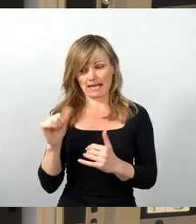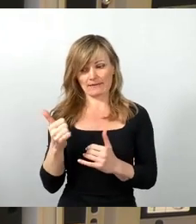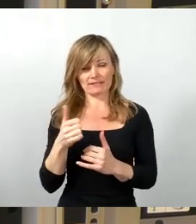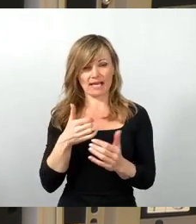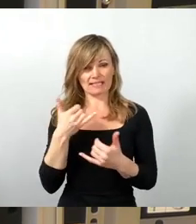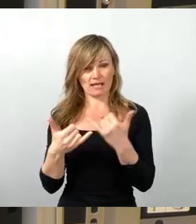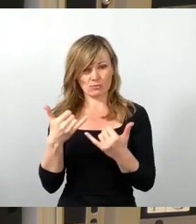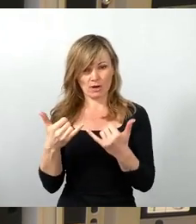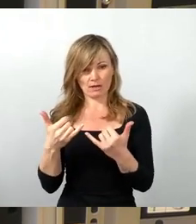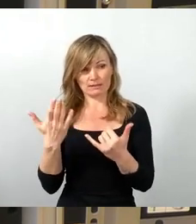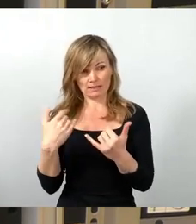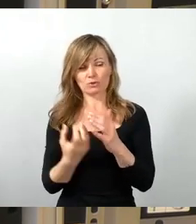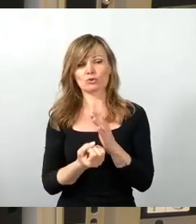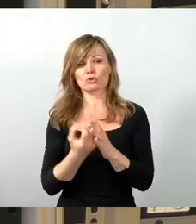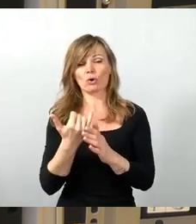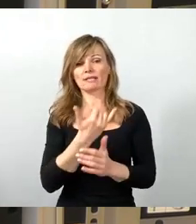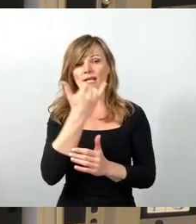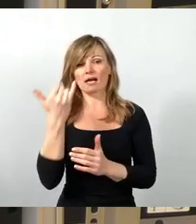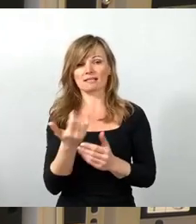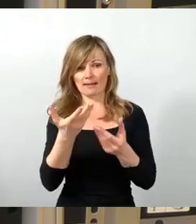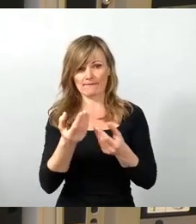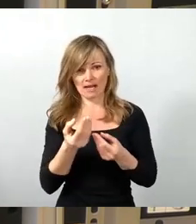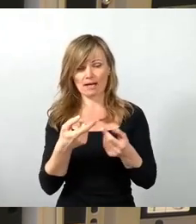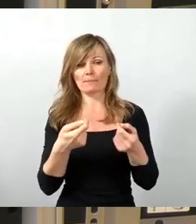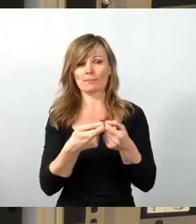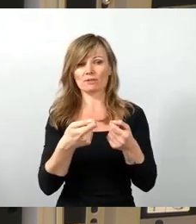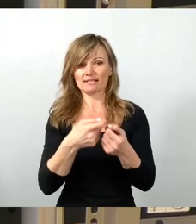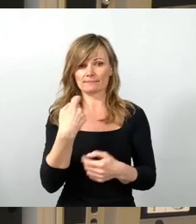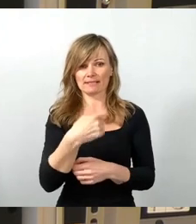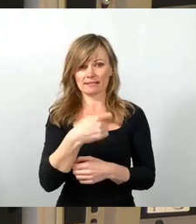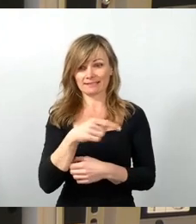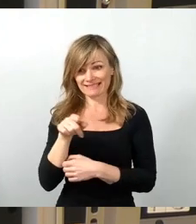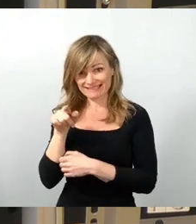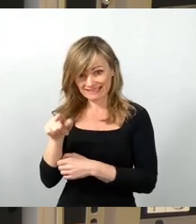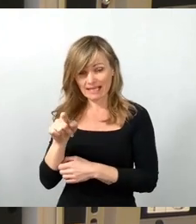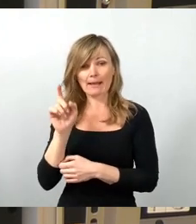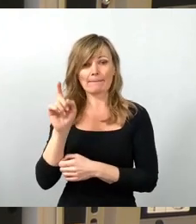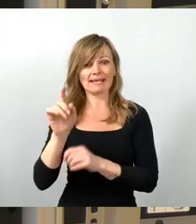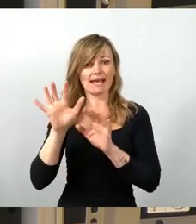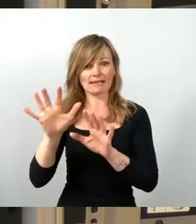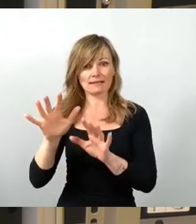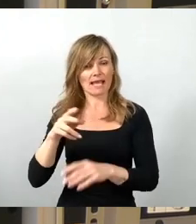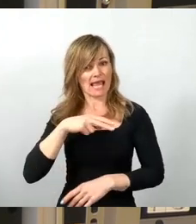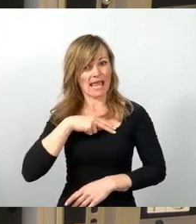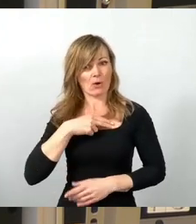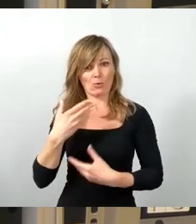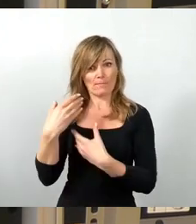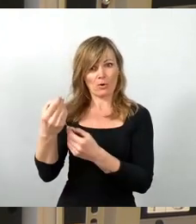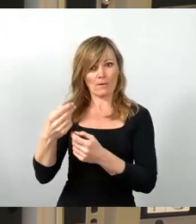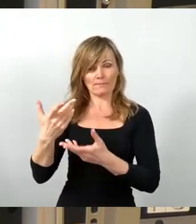Bundespräsidenten für sein ehrenamtliches Engagement ausgezeichnet wurde. Diese Ehrung zeigt, so denke ich auch,